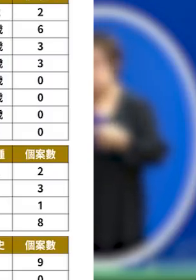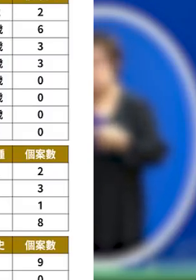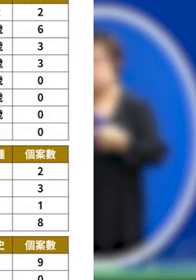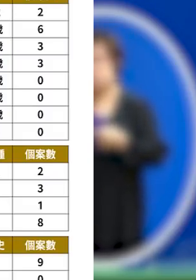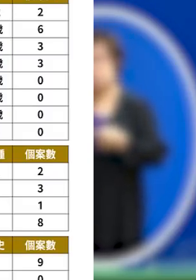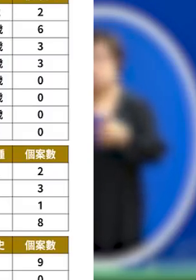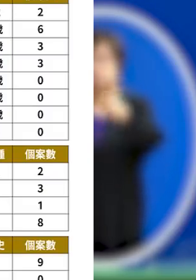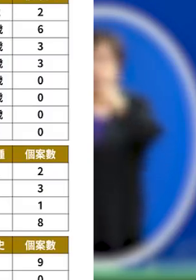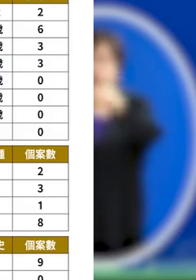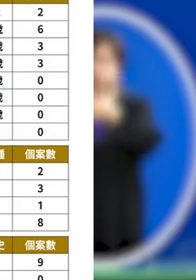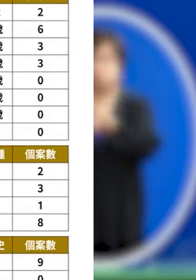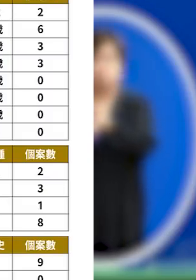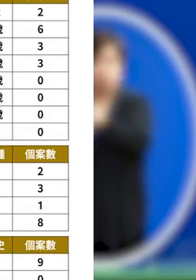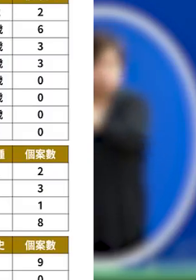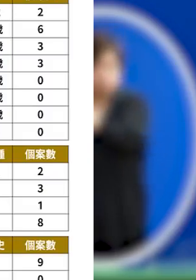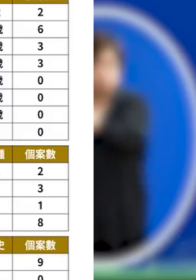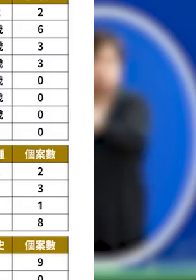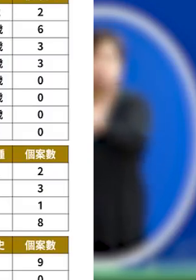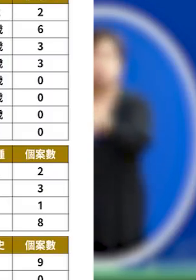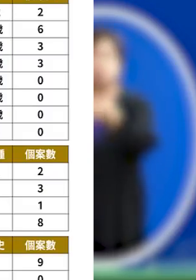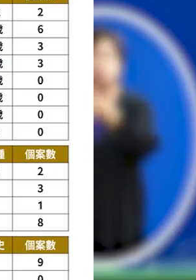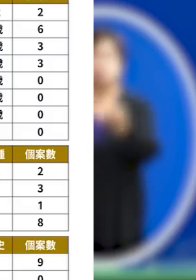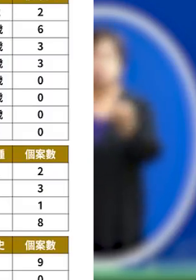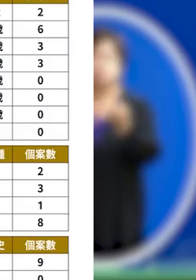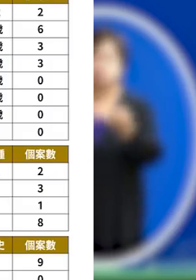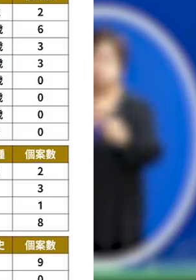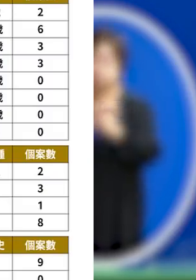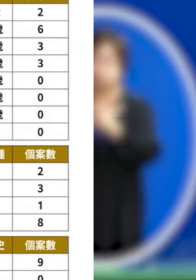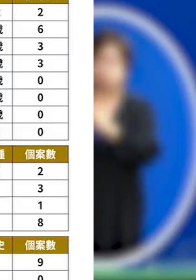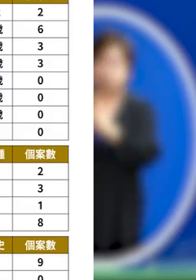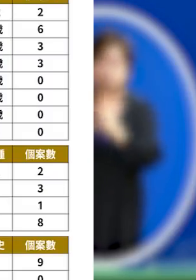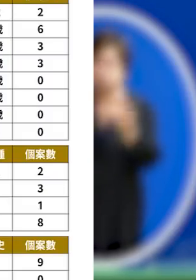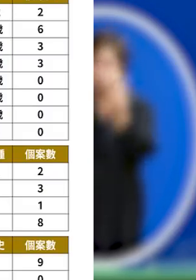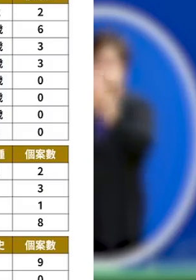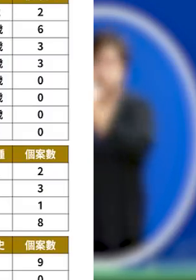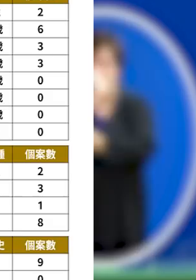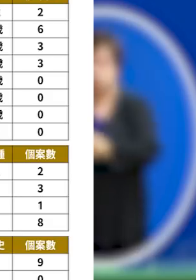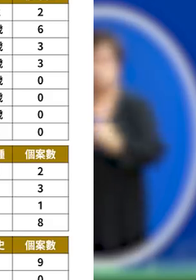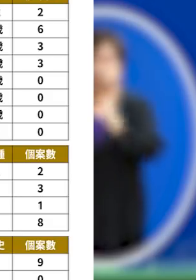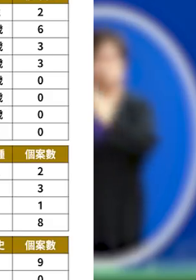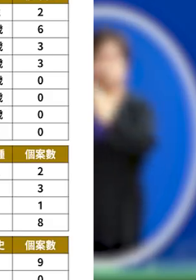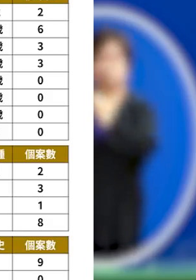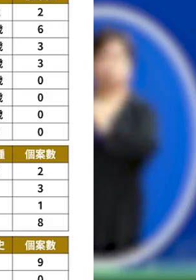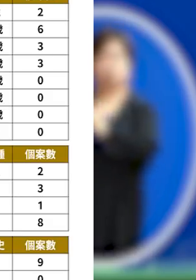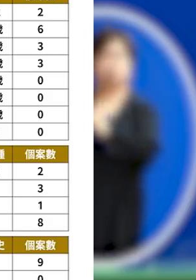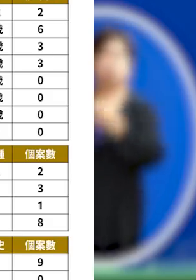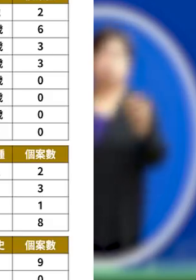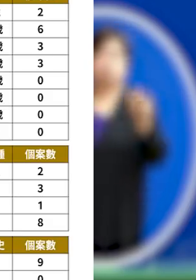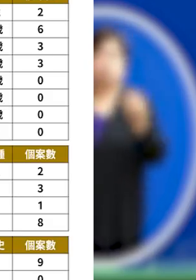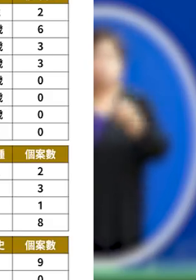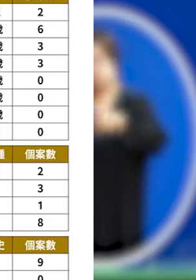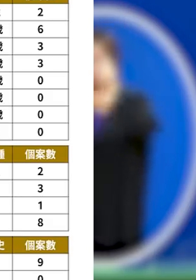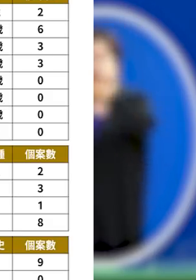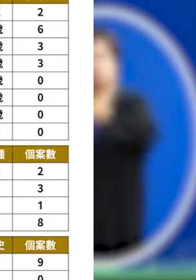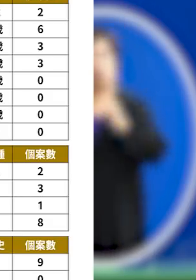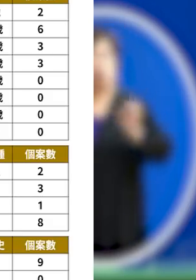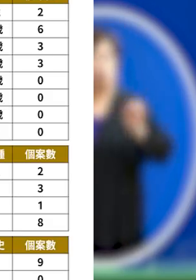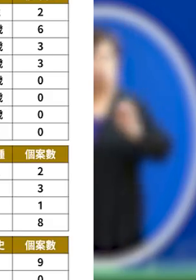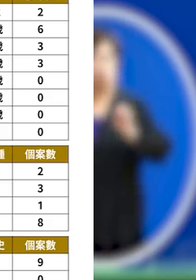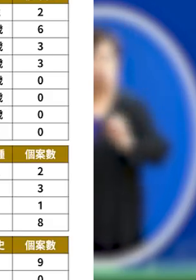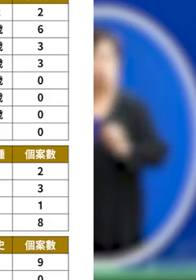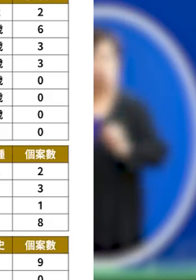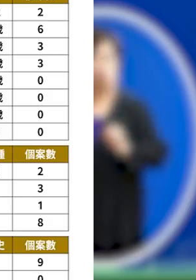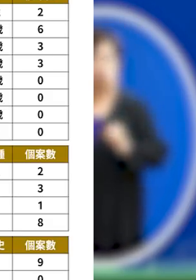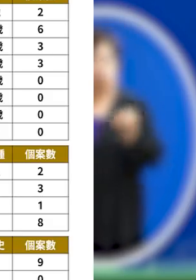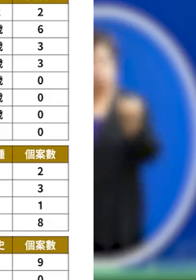診所就醫 不過因為她沒有相關的一些新冠的接觸時 比如說家人都沒有人是有染疫或確診 所以當